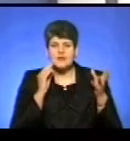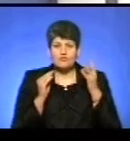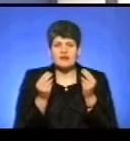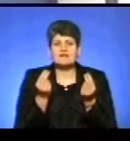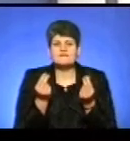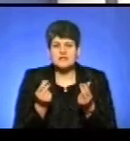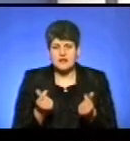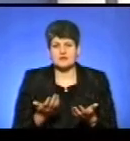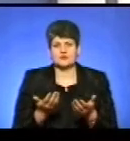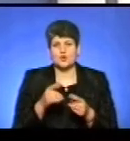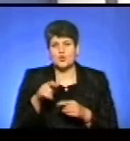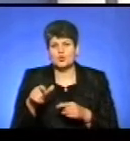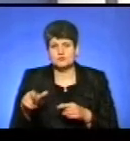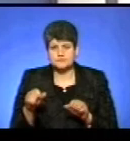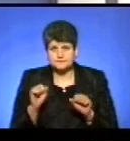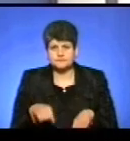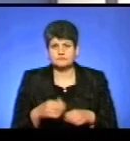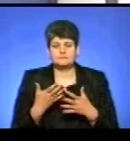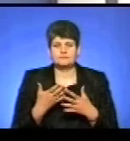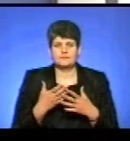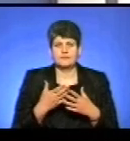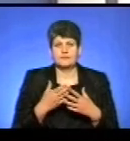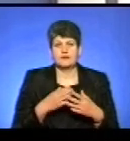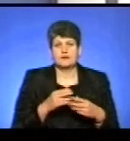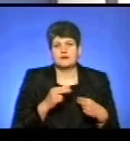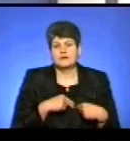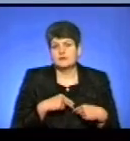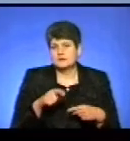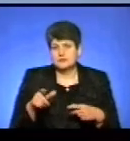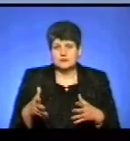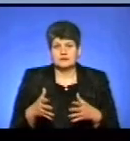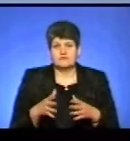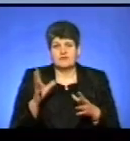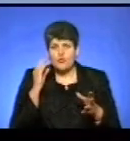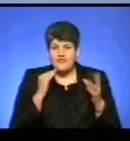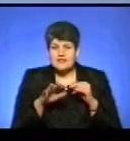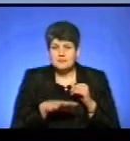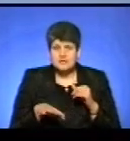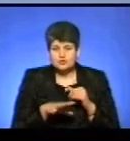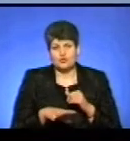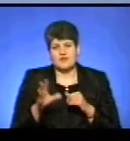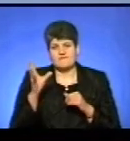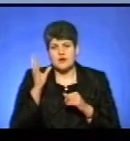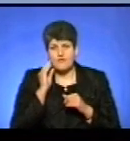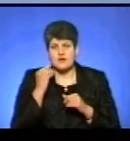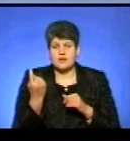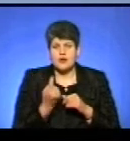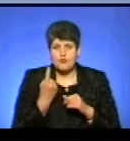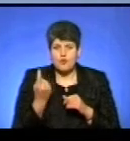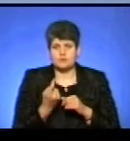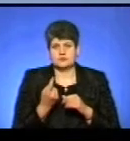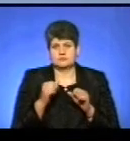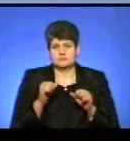фінансовими, з людським ресурсом, з кадровим потенціалом, з урахуванням території, з урахуванням області, її